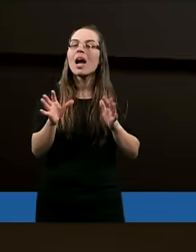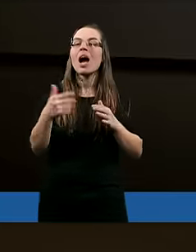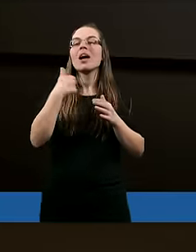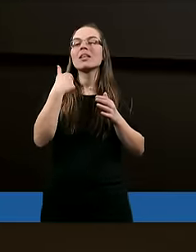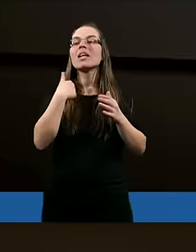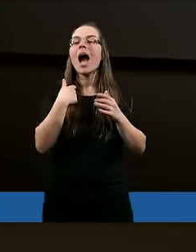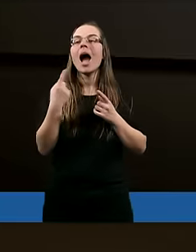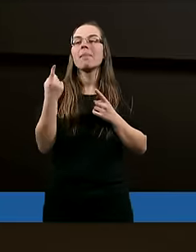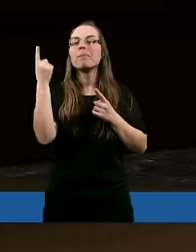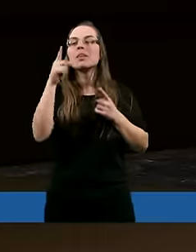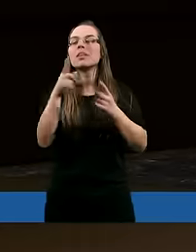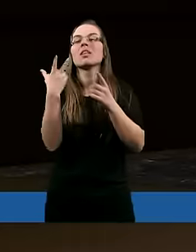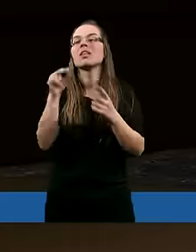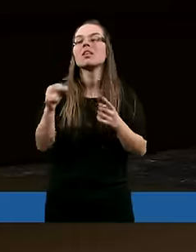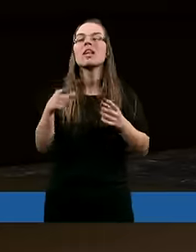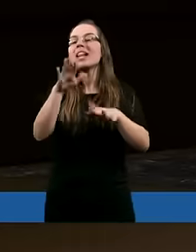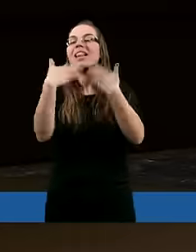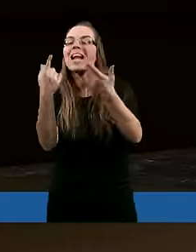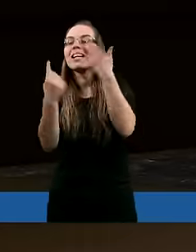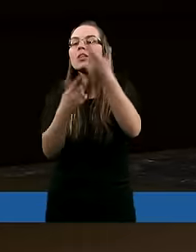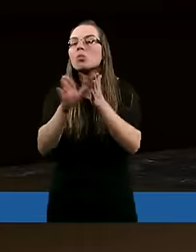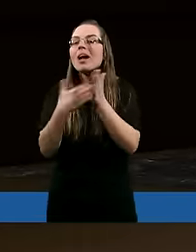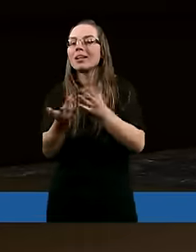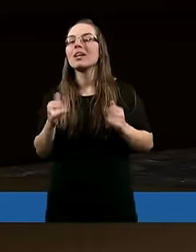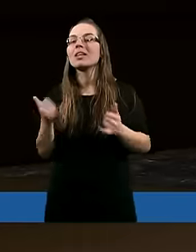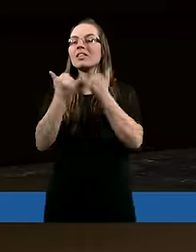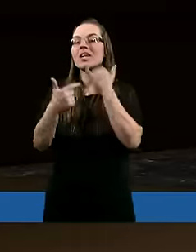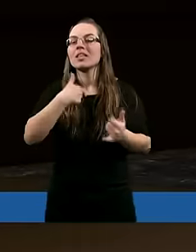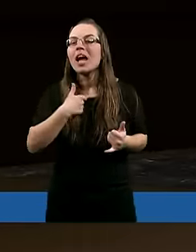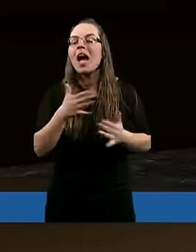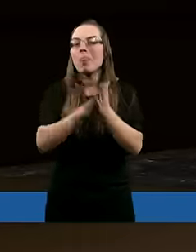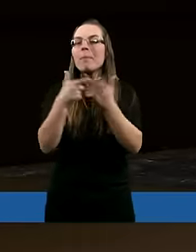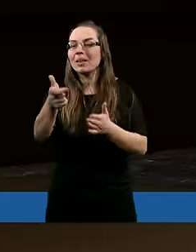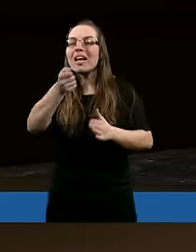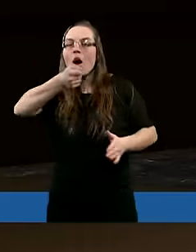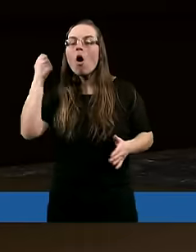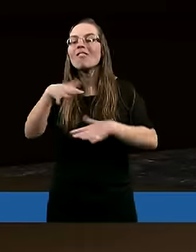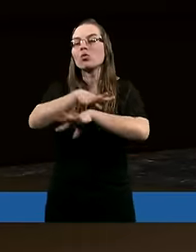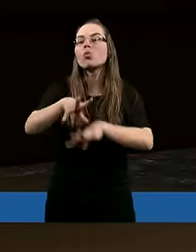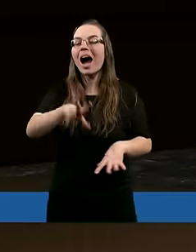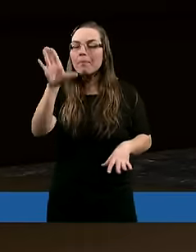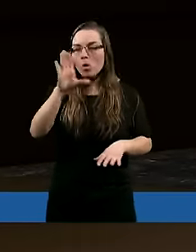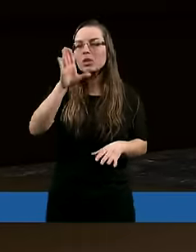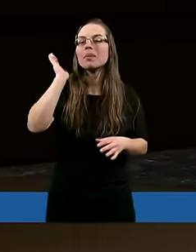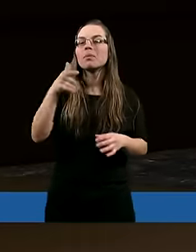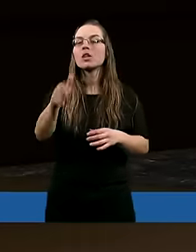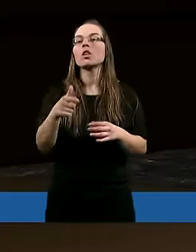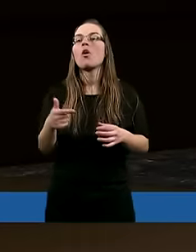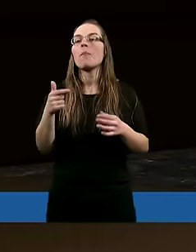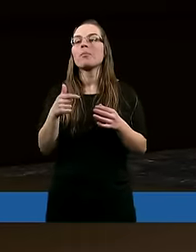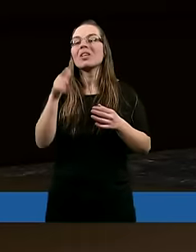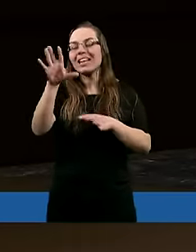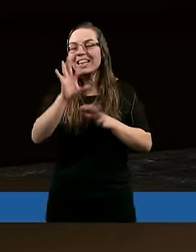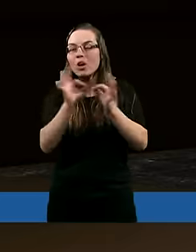Ja mówię tak jak gdyby, że jest dana sytuacja. Jeśli ja mam wydać jakiś owoc Ducha Bożego, wiadomo, że muszę mieć